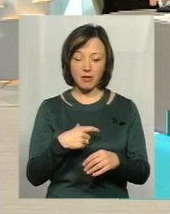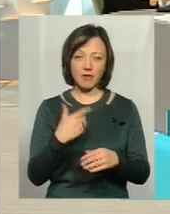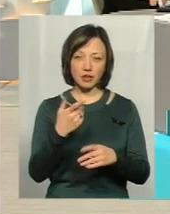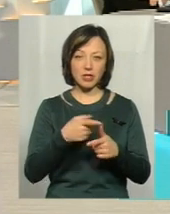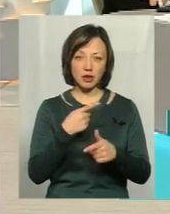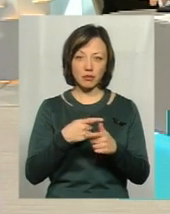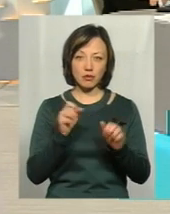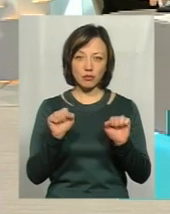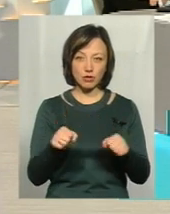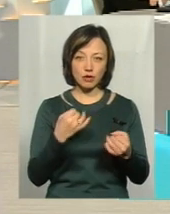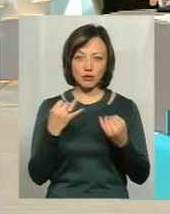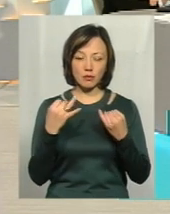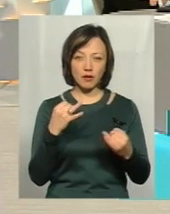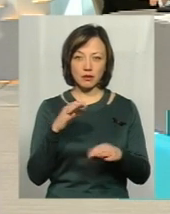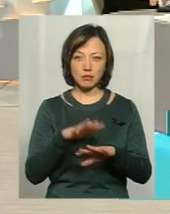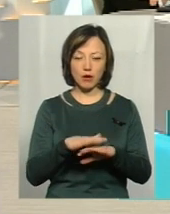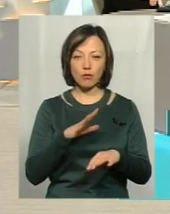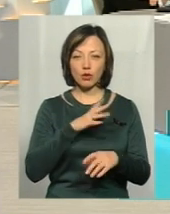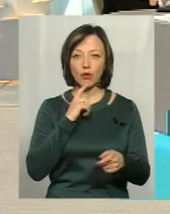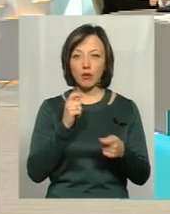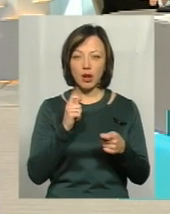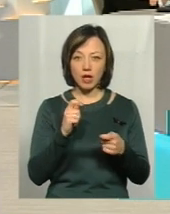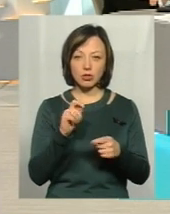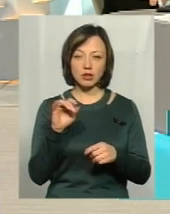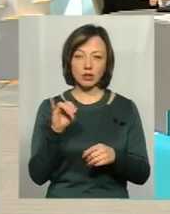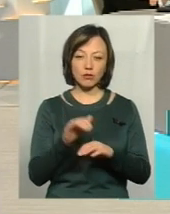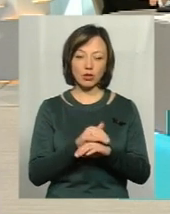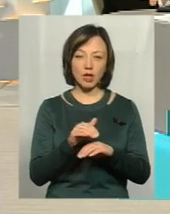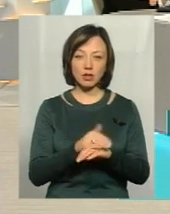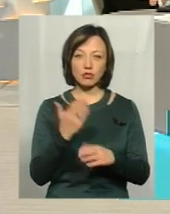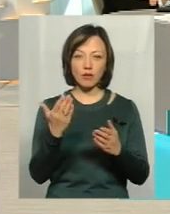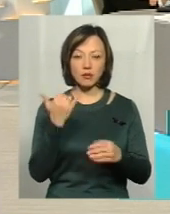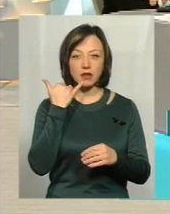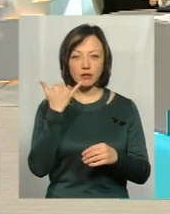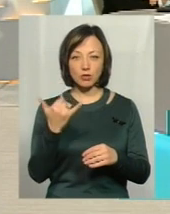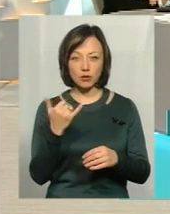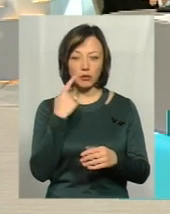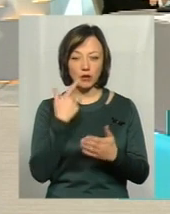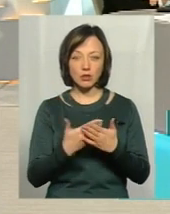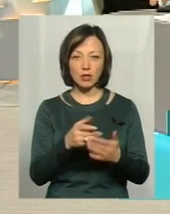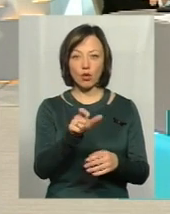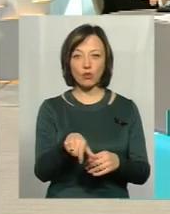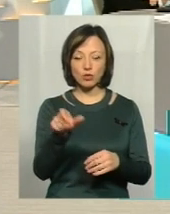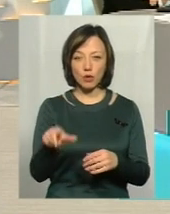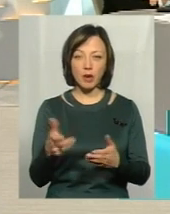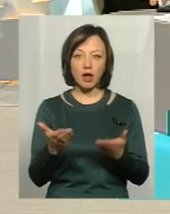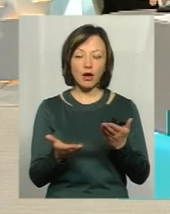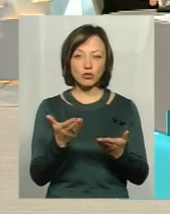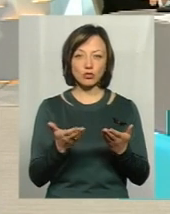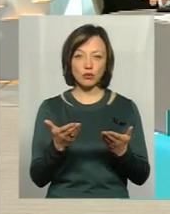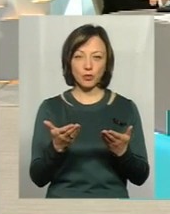вашого імені можуть вести розмову з банком. Тому будьте обережні, будь ласка, якщо вам телефонує підозрілий особа, і якщо